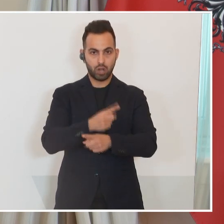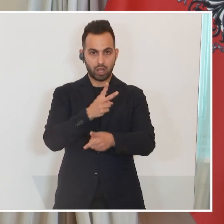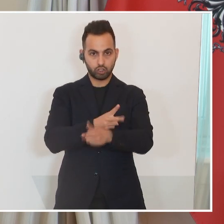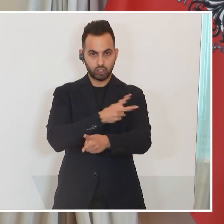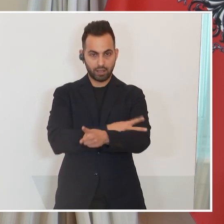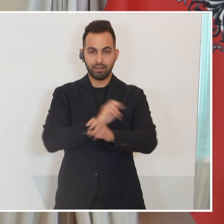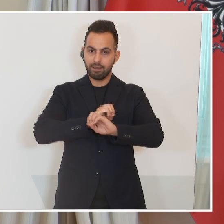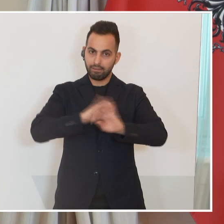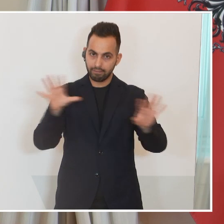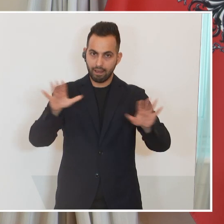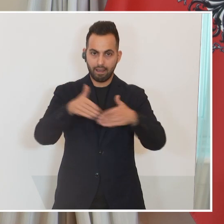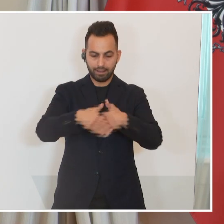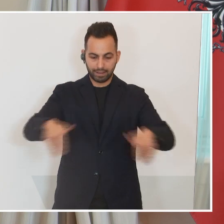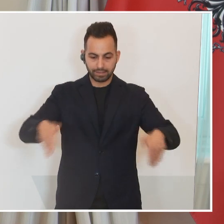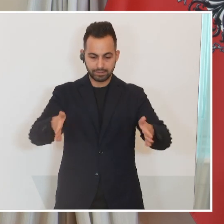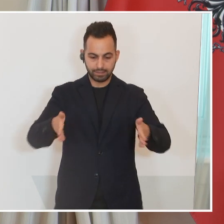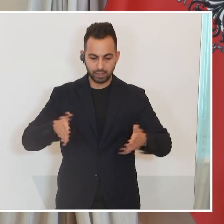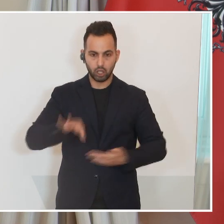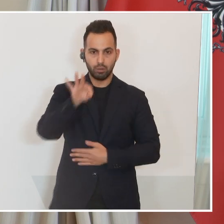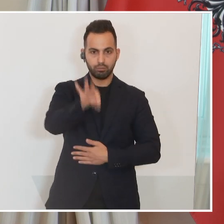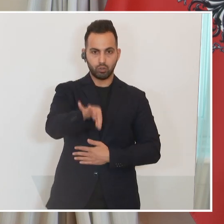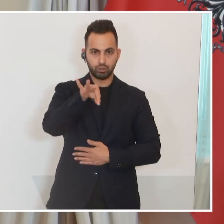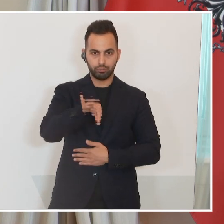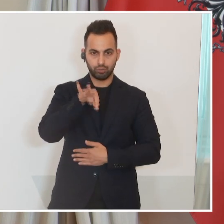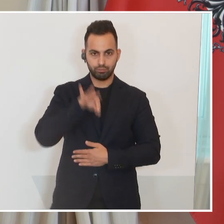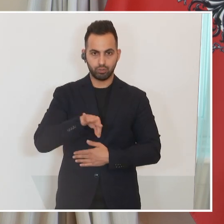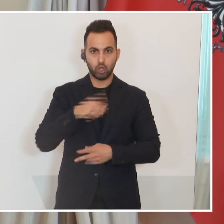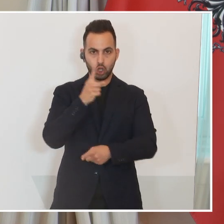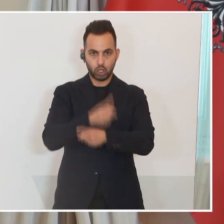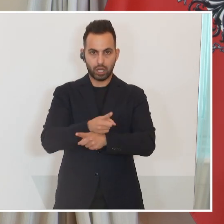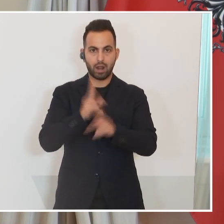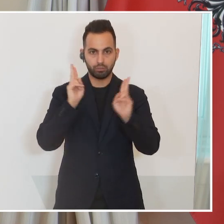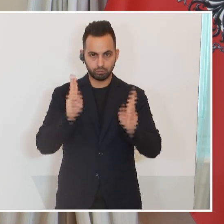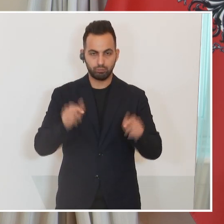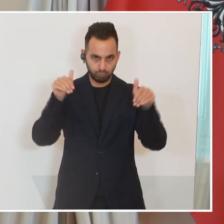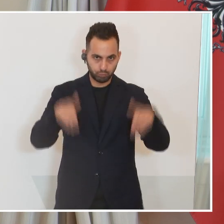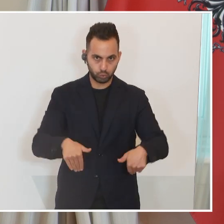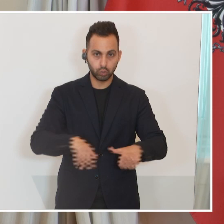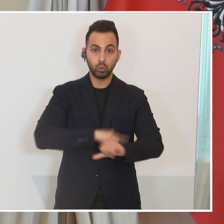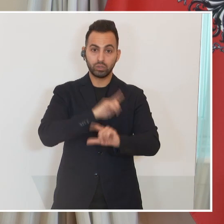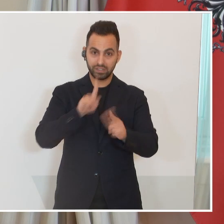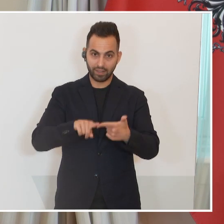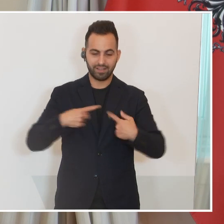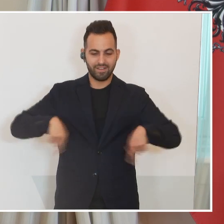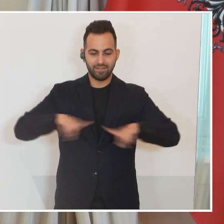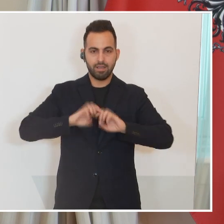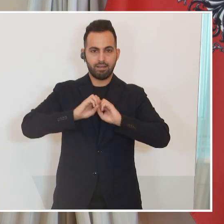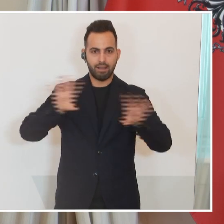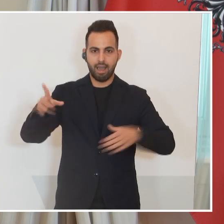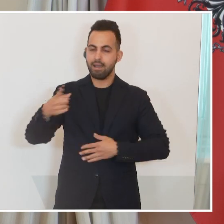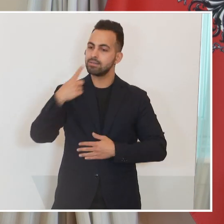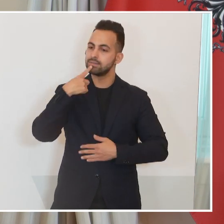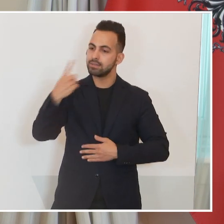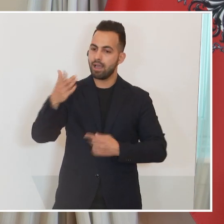mit klar eingegrenzten Punkten, Neutralität gegeben sein muss, und gleichzeitig aber auch unser Bekenntnis, dass wir